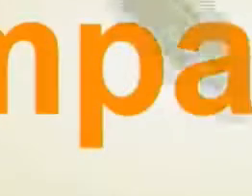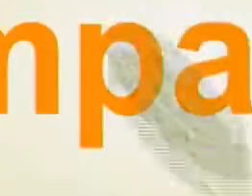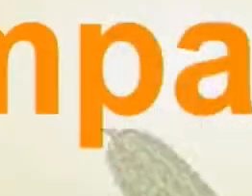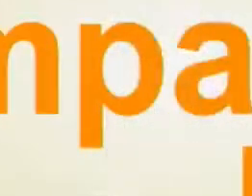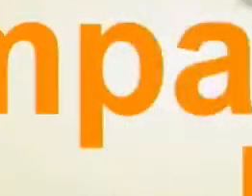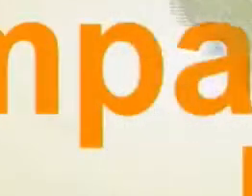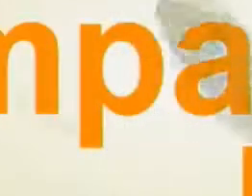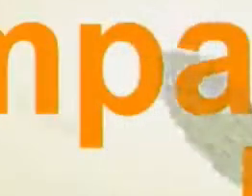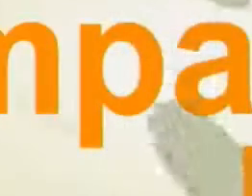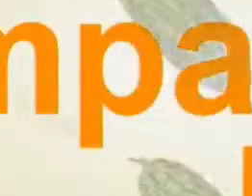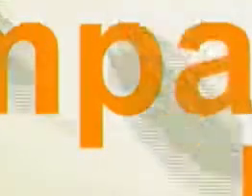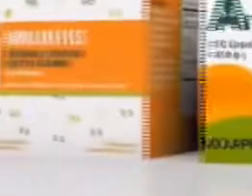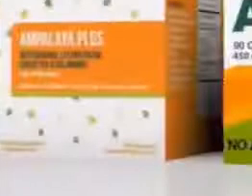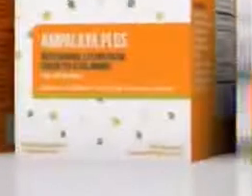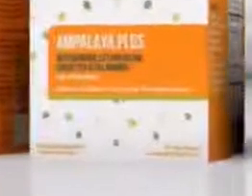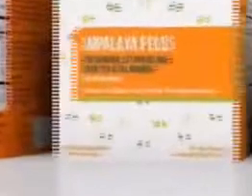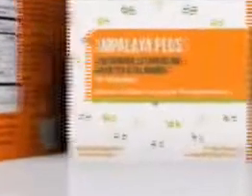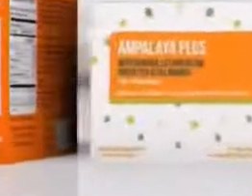Ampalaya Plus